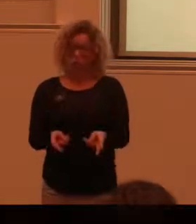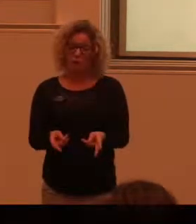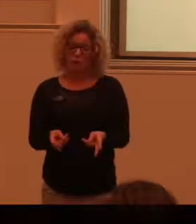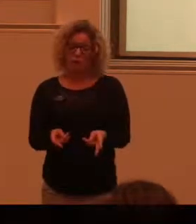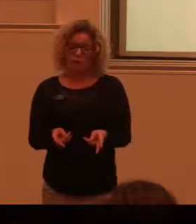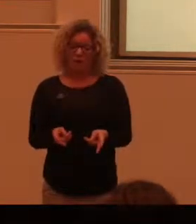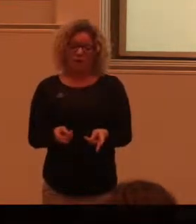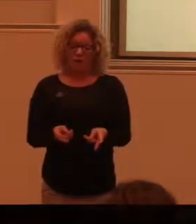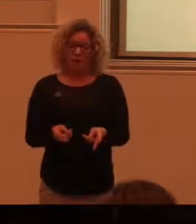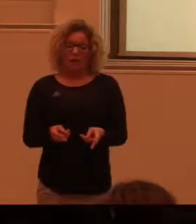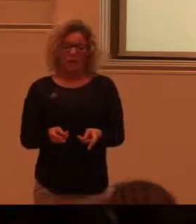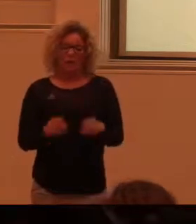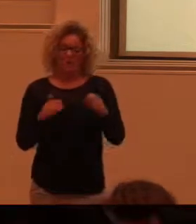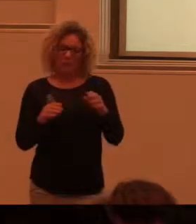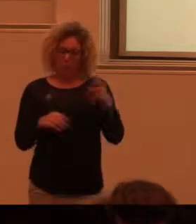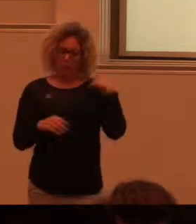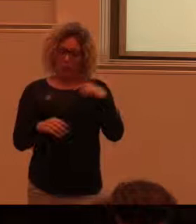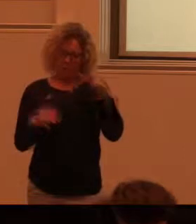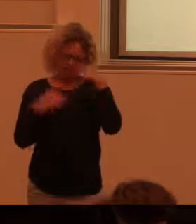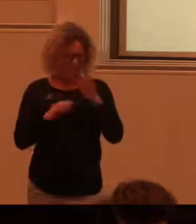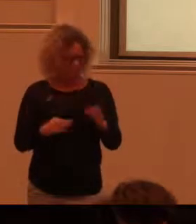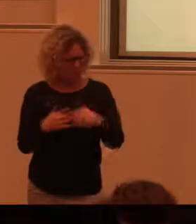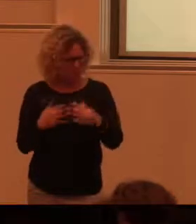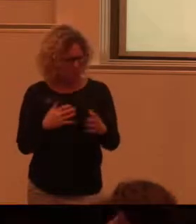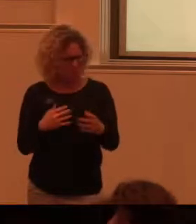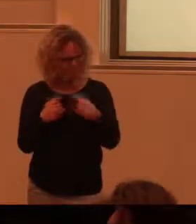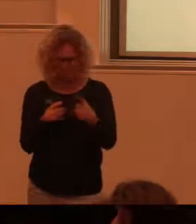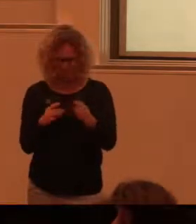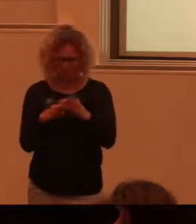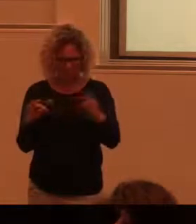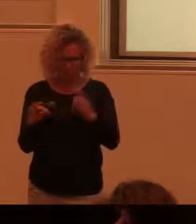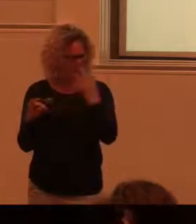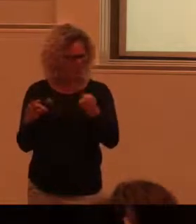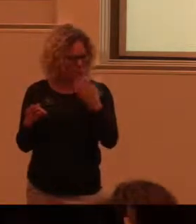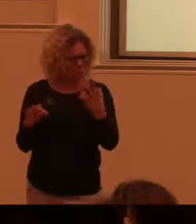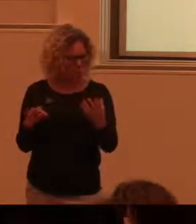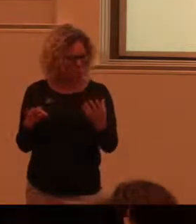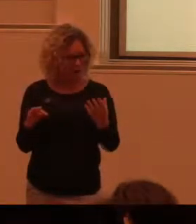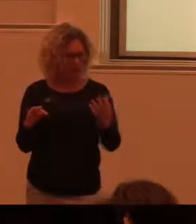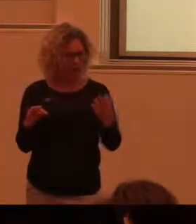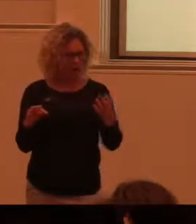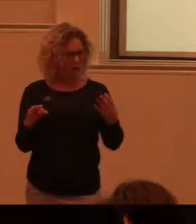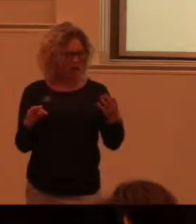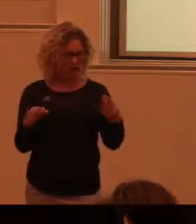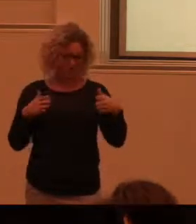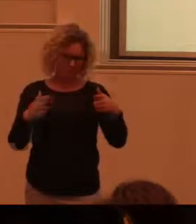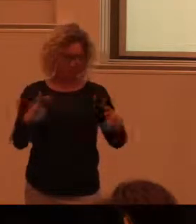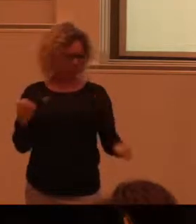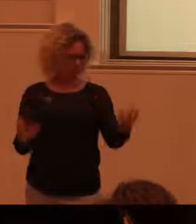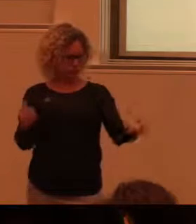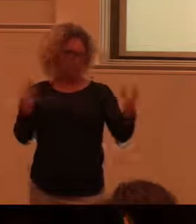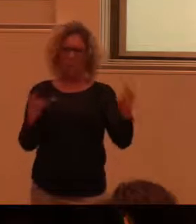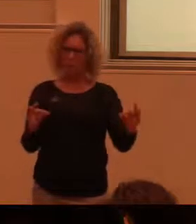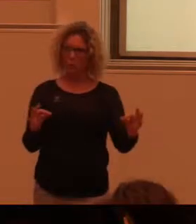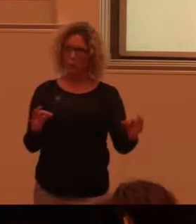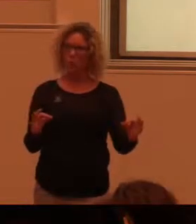börjar man en gång att grunna. Hur ska vi göra med alla dessa fina blommor som växer ut med väggen här? Jo,